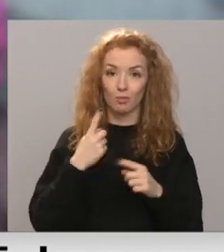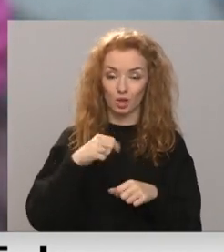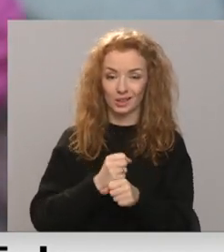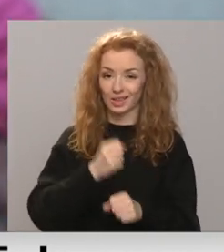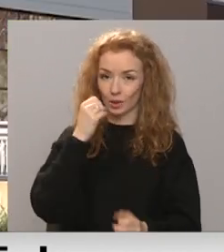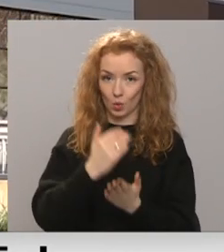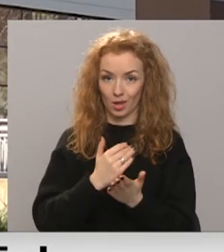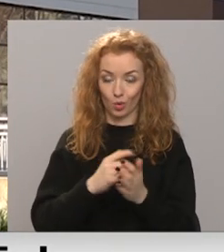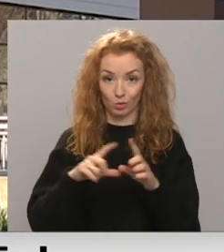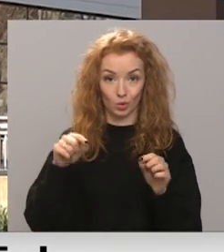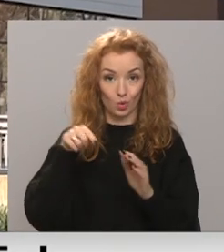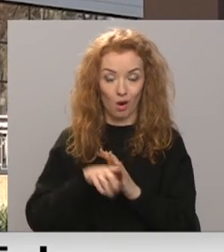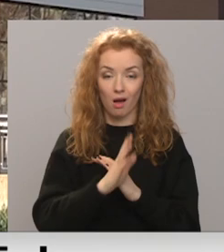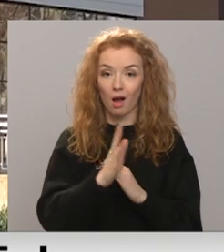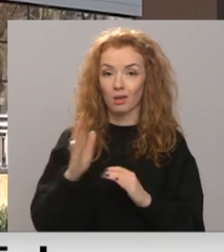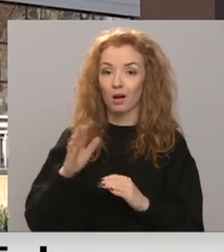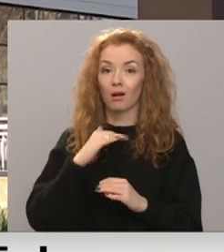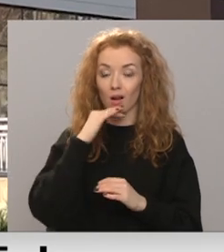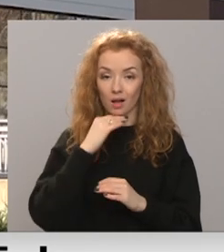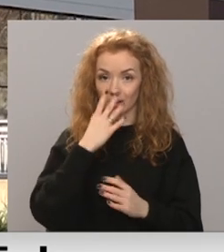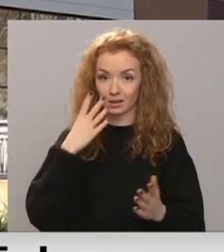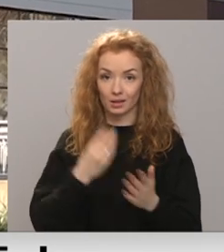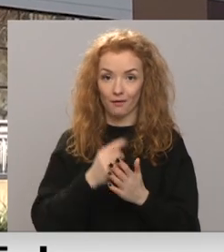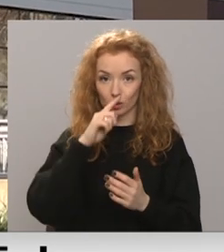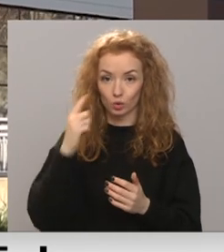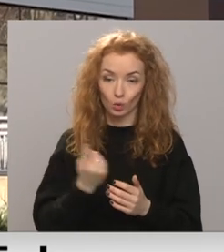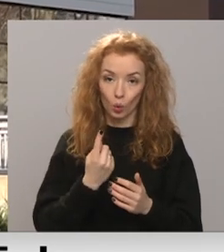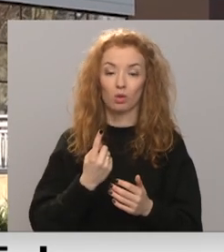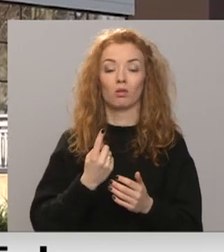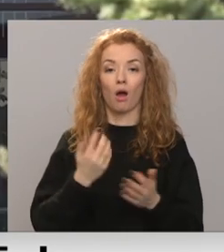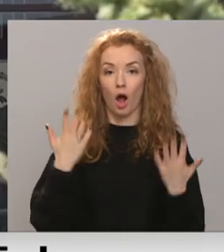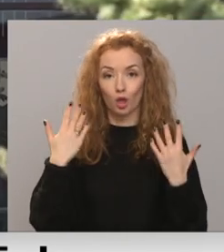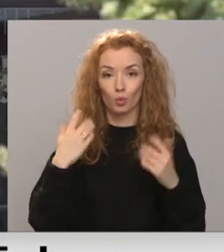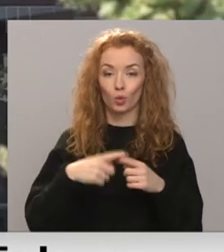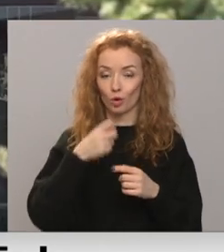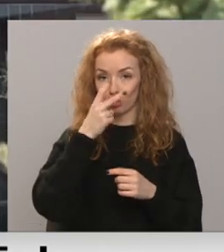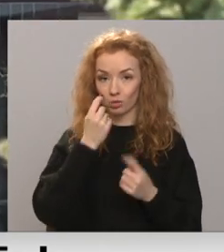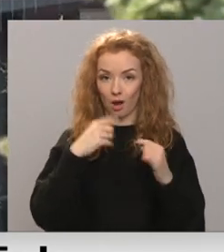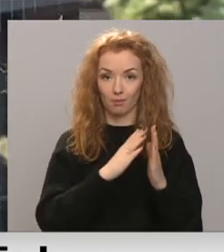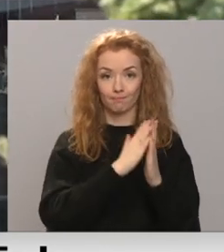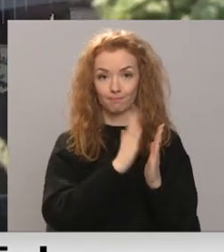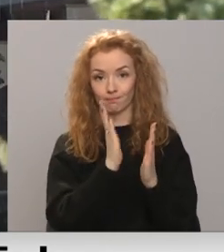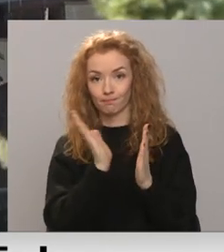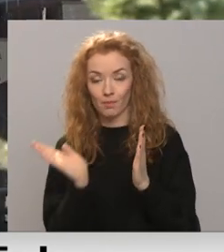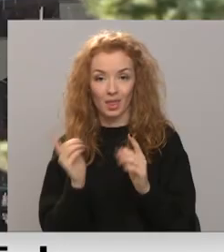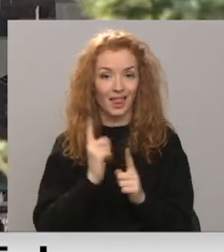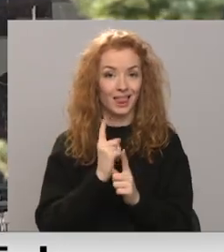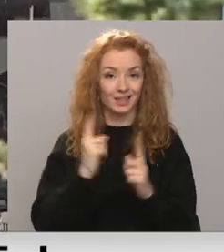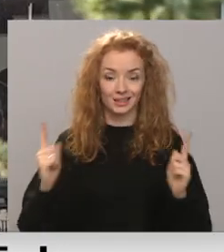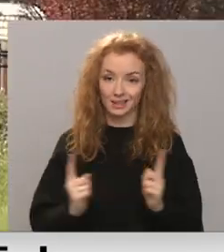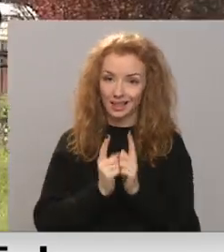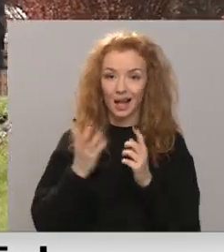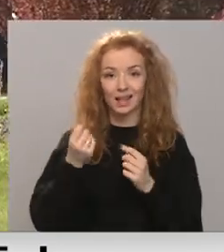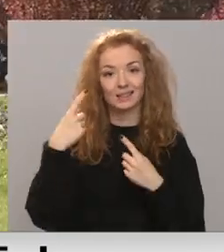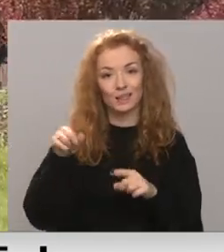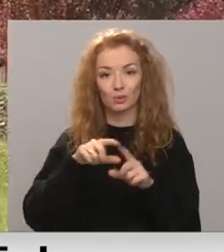noteikumi. Katrai klasai noteikti savi stundu, atpūtas un pusdienošanas laiki. Nedrīkst tikties ar bērniem no citiem